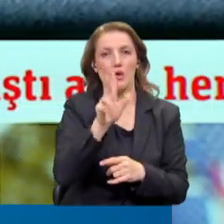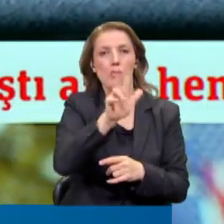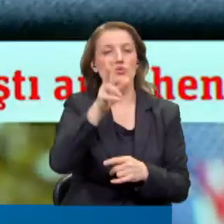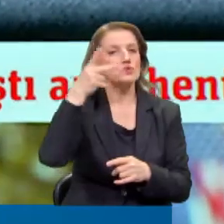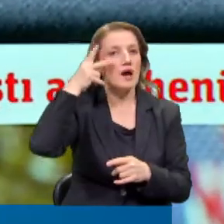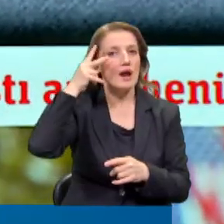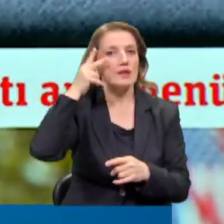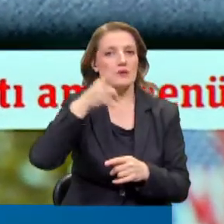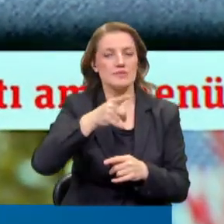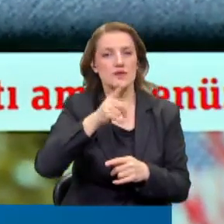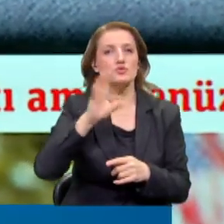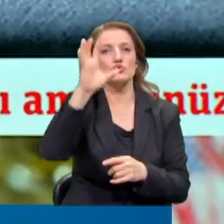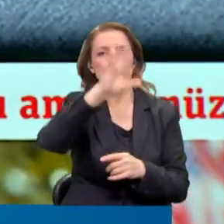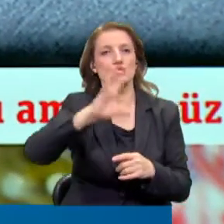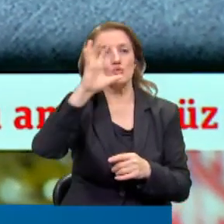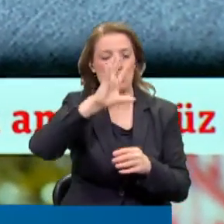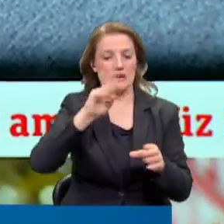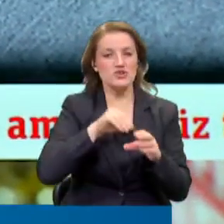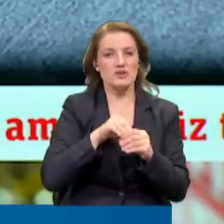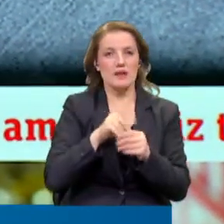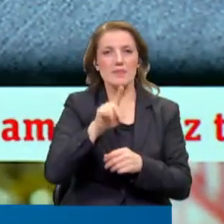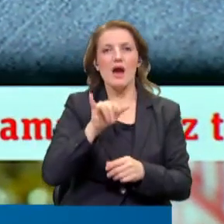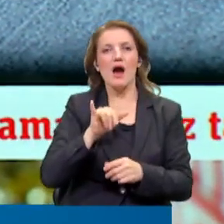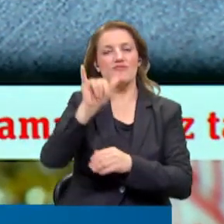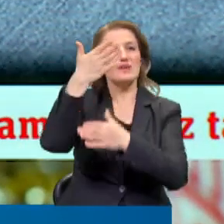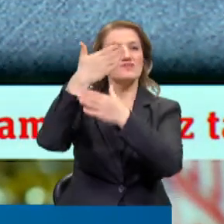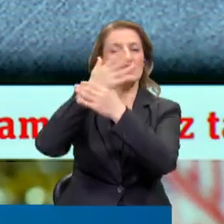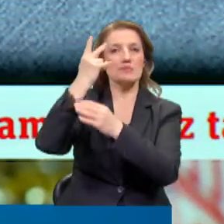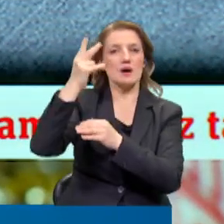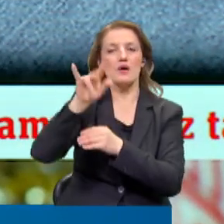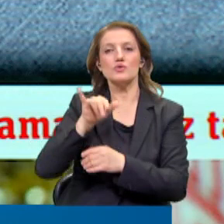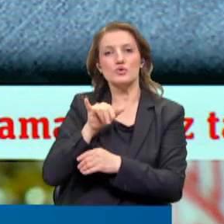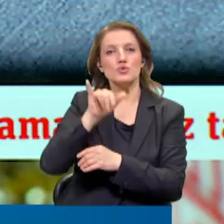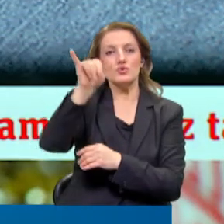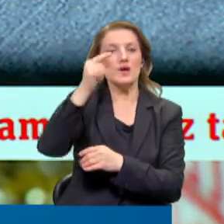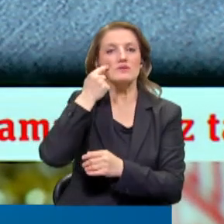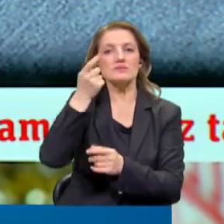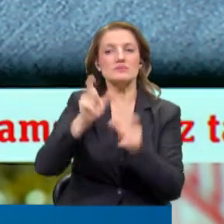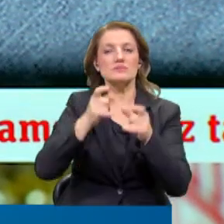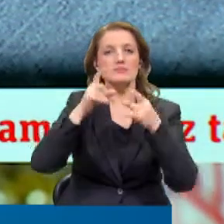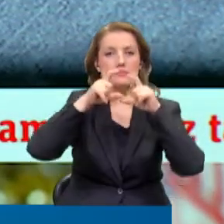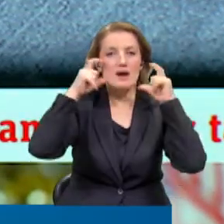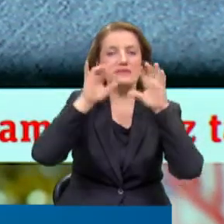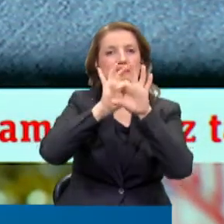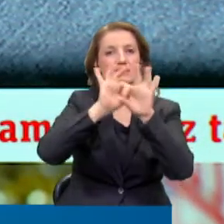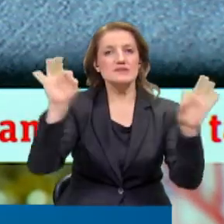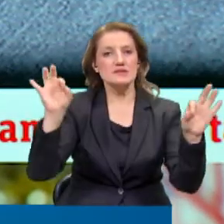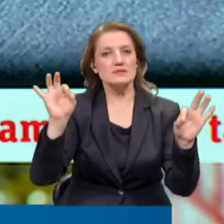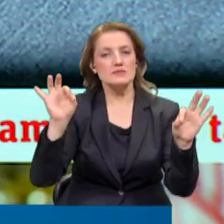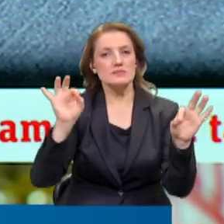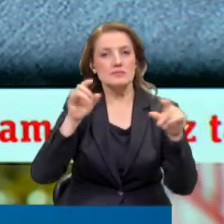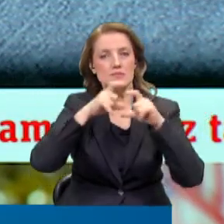bir tur kapsamında bir havayolları şirketi uçağıyla uçağın yolcuların maskesiz bir şekilde uçağın içinde